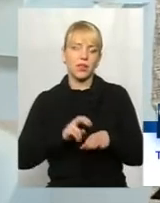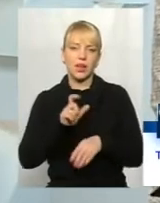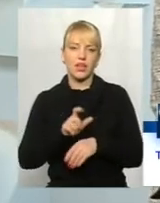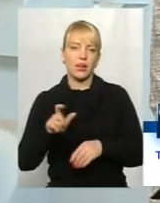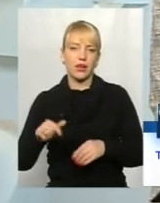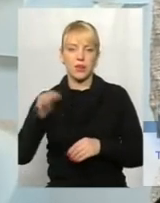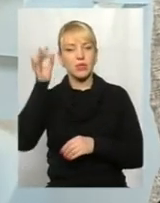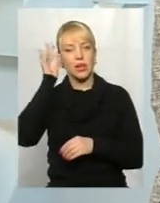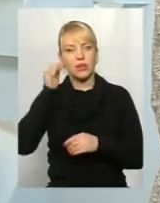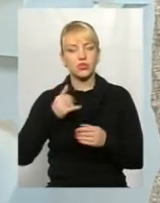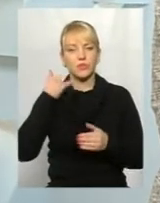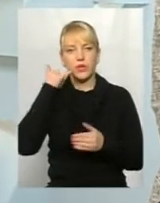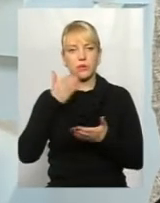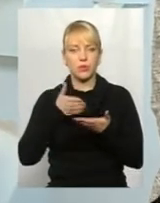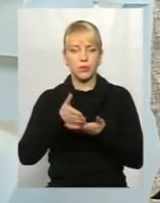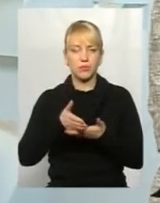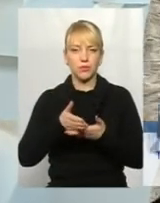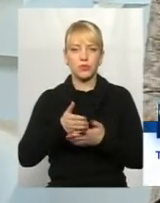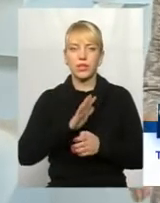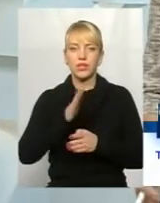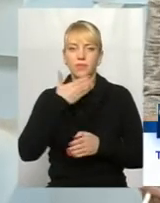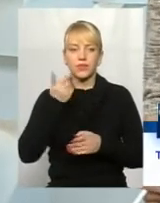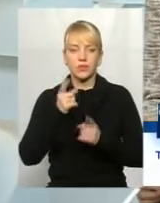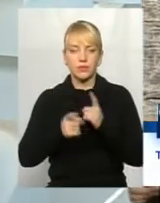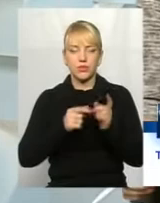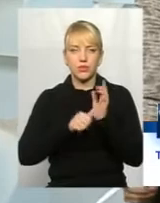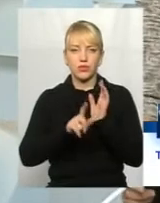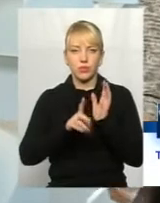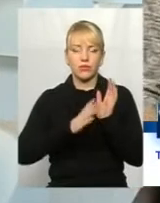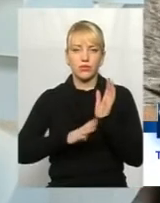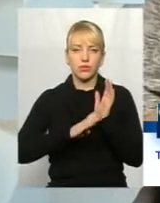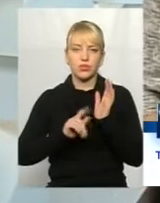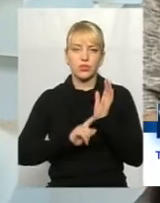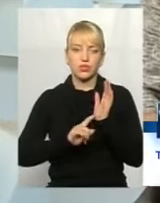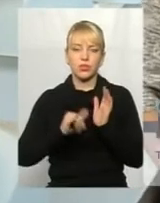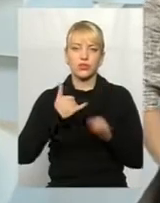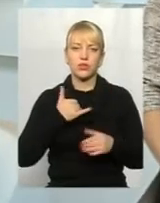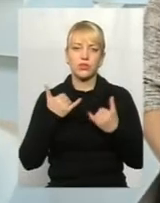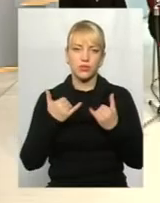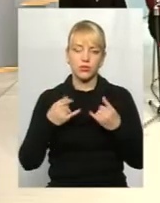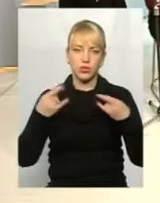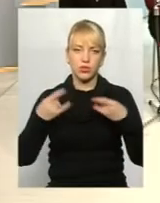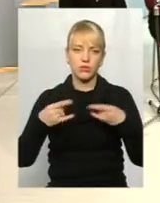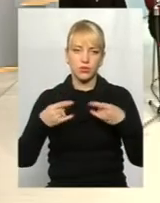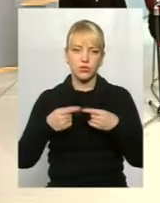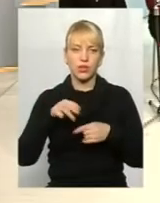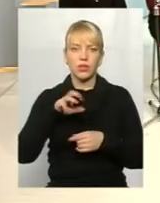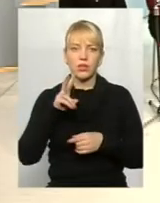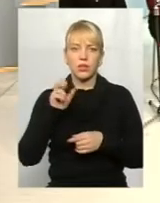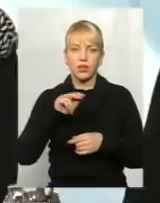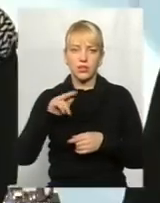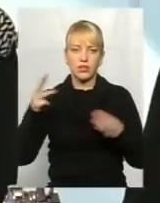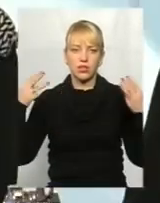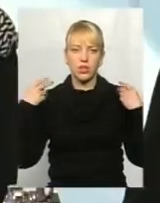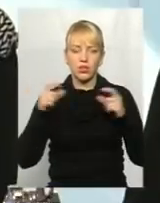нагадую, телефон прямого ефіру «Незмінний» 61 9060. А у нас сьогодні в студії Борис Ткач, начальник управління охорони